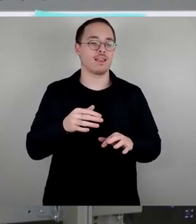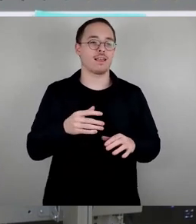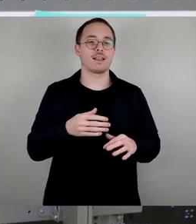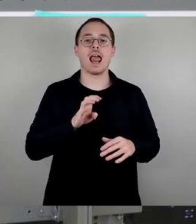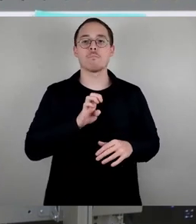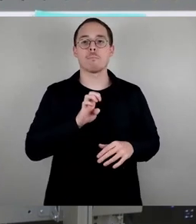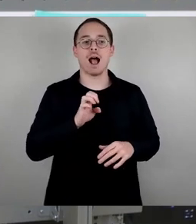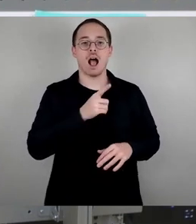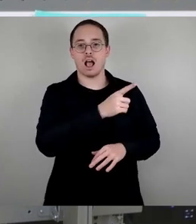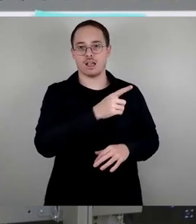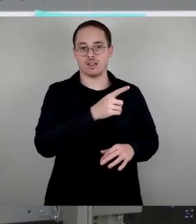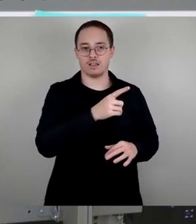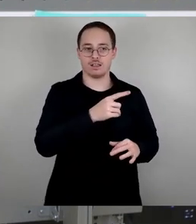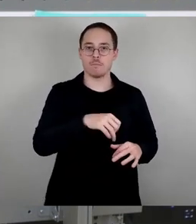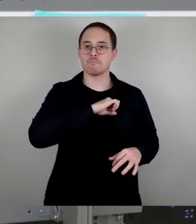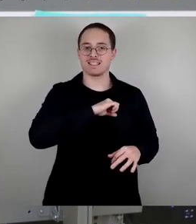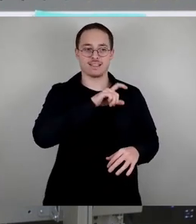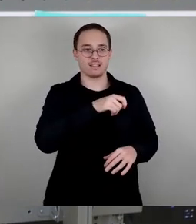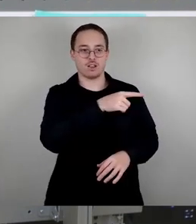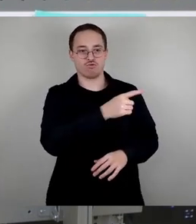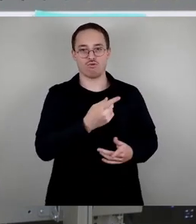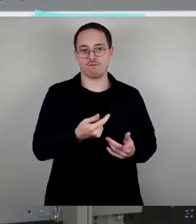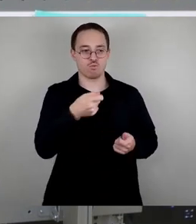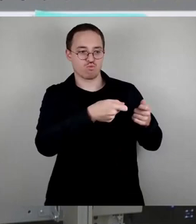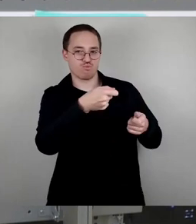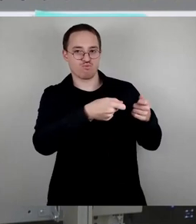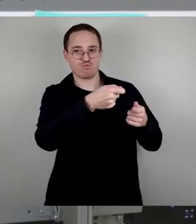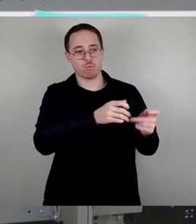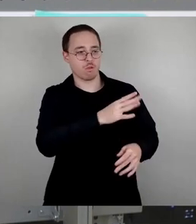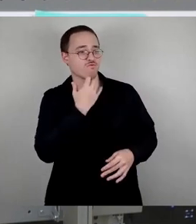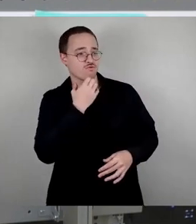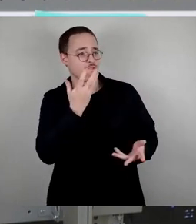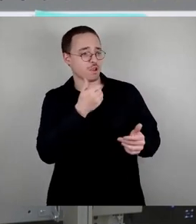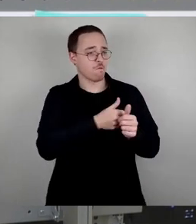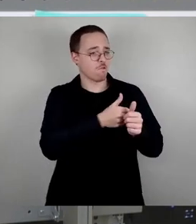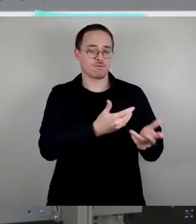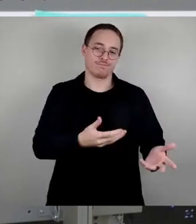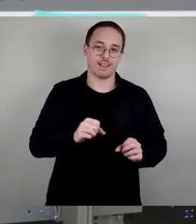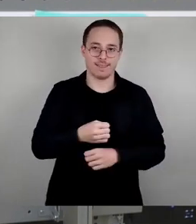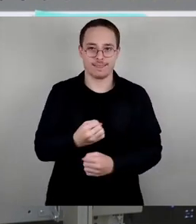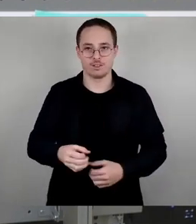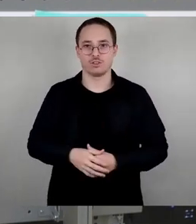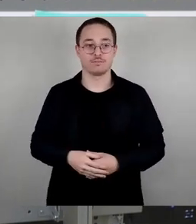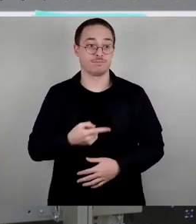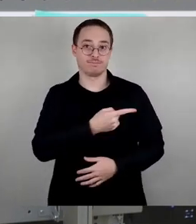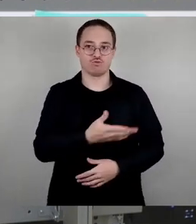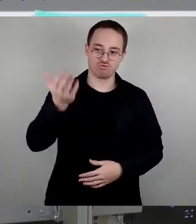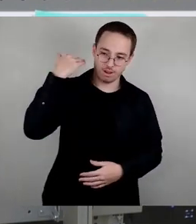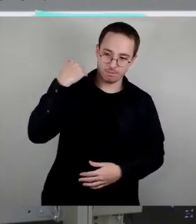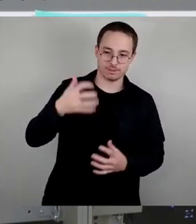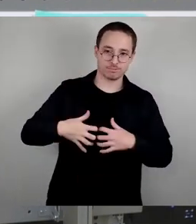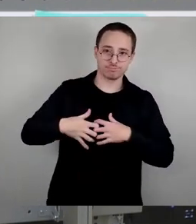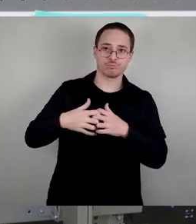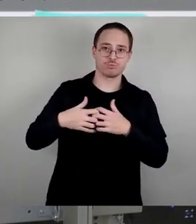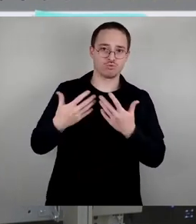DDR-Zeiten. 1995 wurde es dann als erstes Erlebnisbad Sachsens eröffnet und wurde damals dann auch regelrecht überrannt. Nach fast